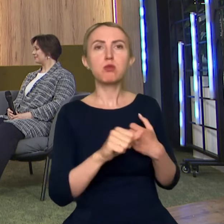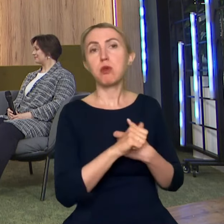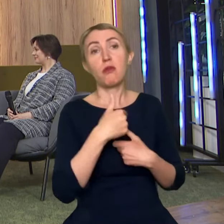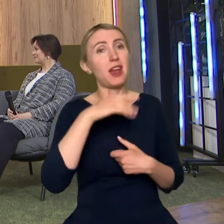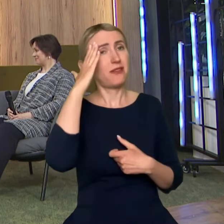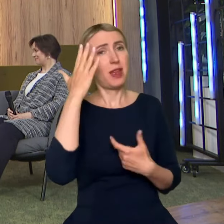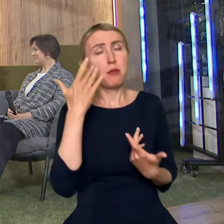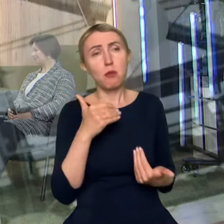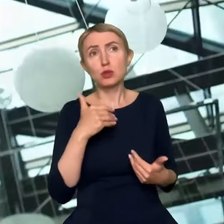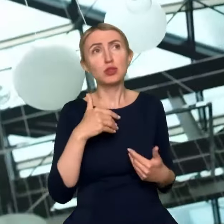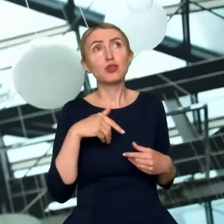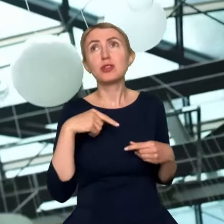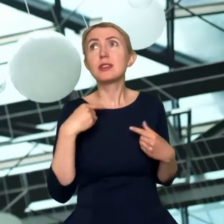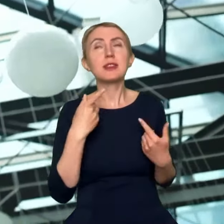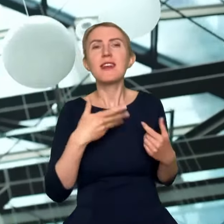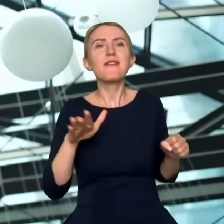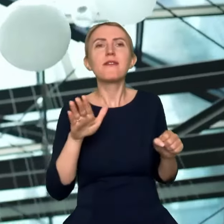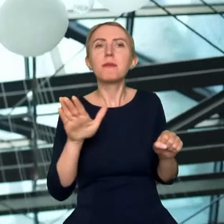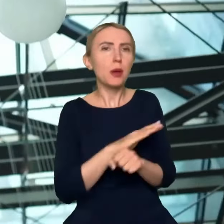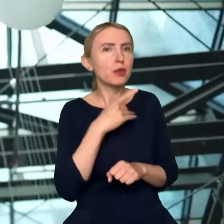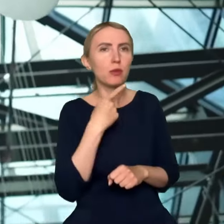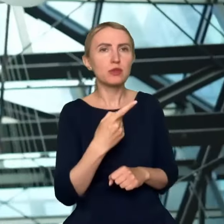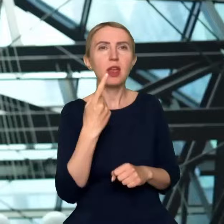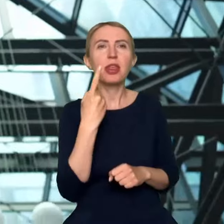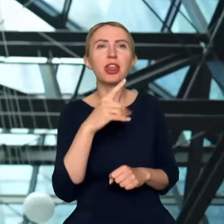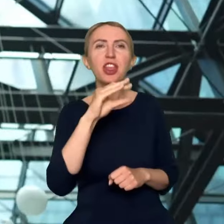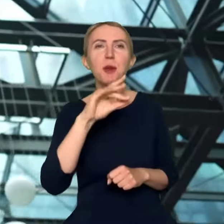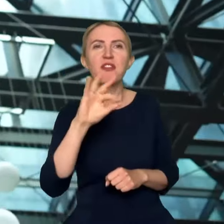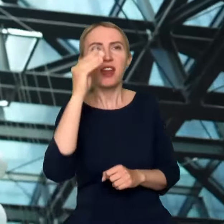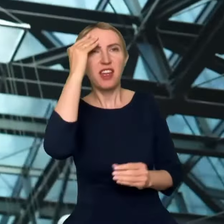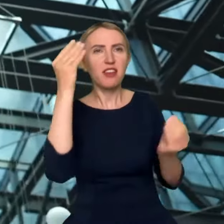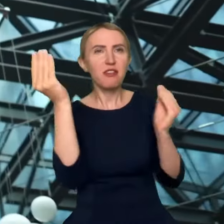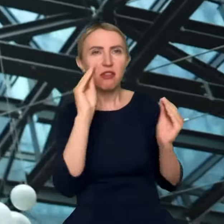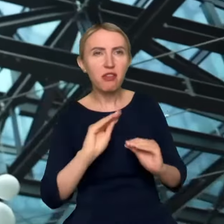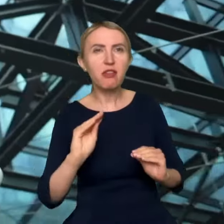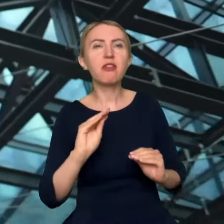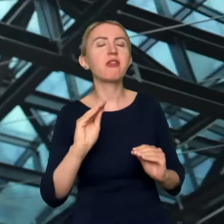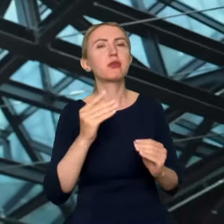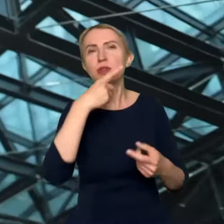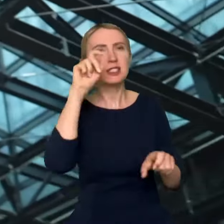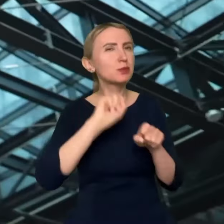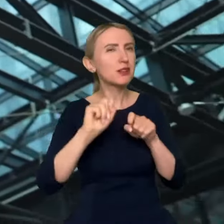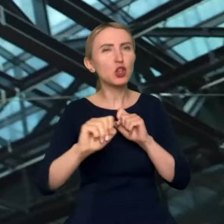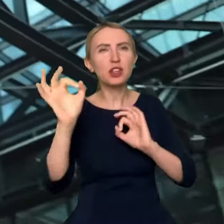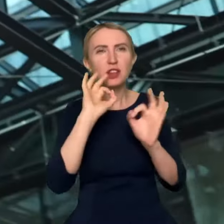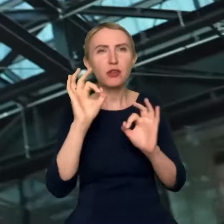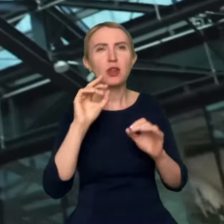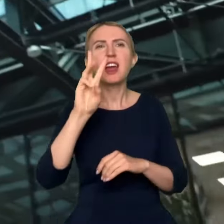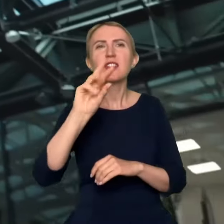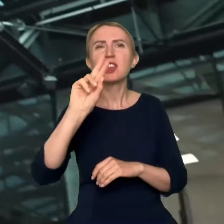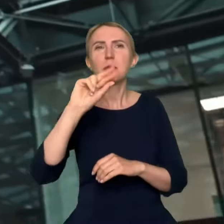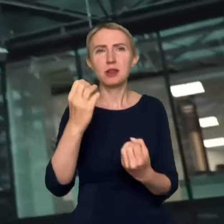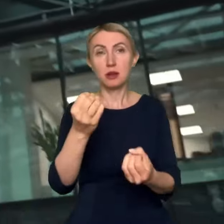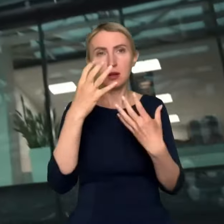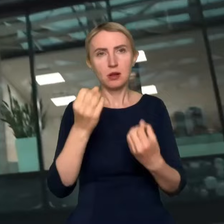to zostało w niedopowiedzeniu gdzieś o te deepfake'i, fake'i, ogóle fake news'y, dużo niesprawdzonych informacji. Jak się otwiera Wikipedię, no to przecież wiadomo,